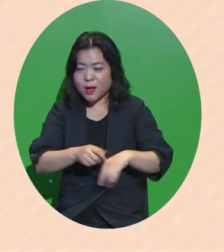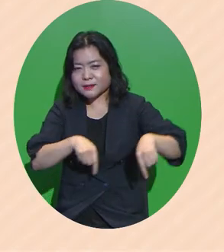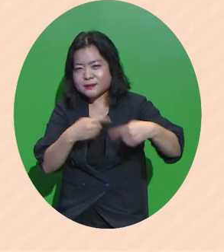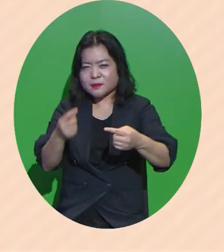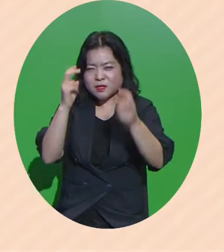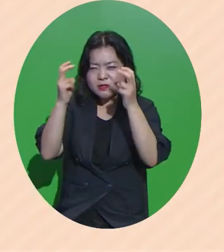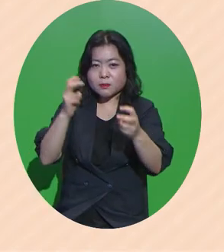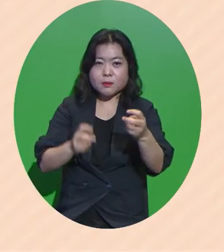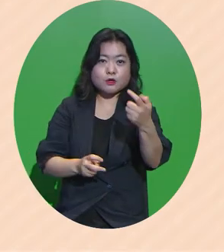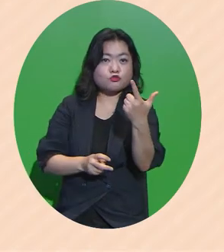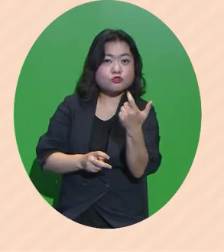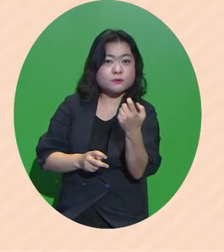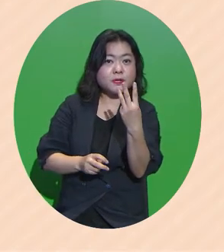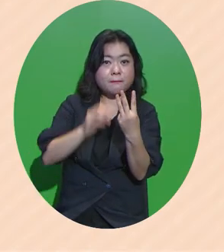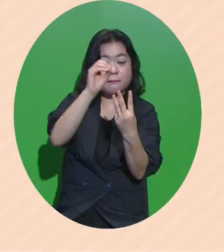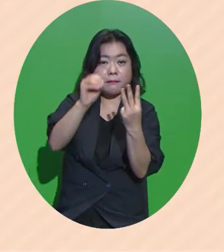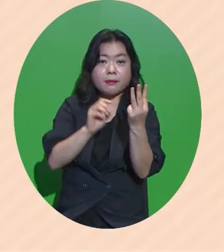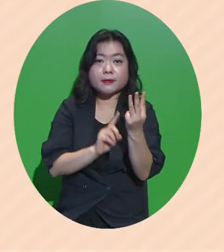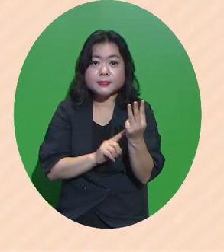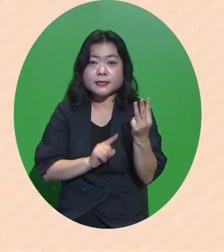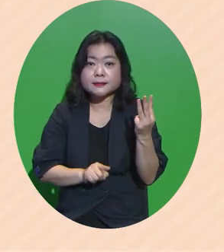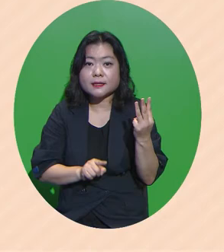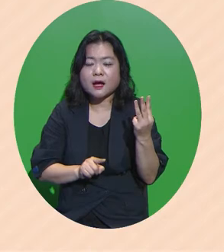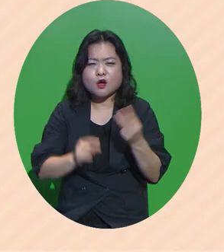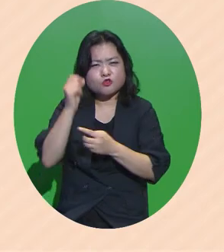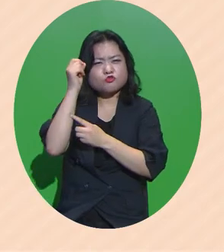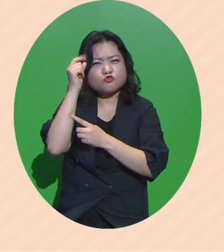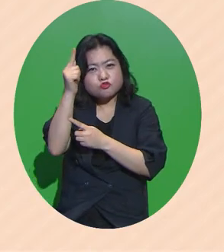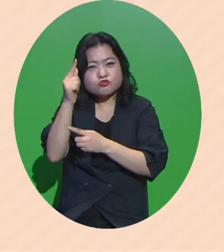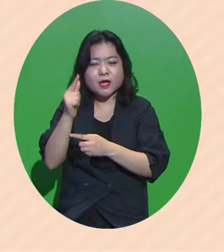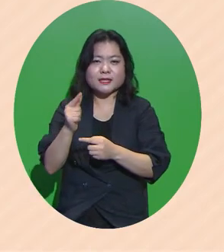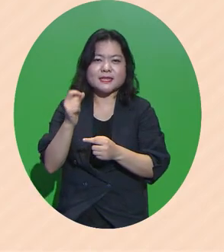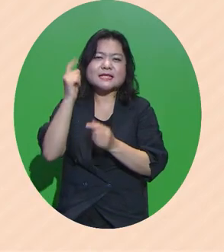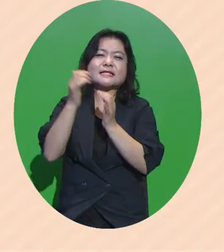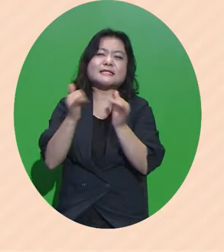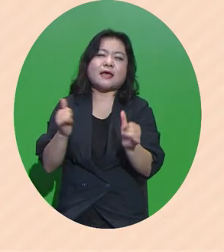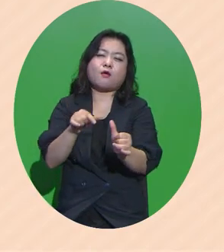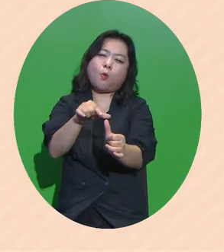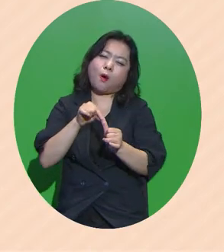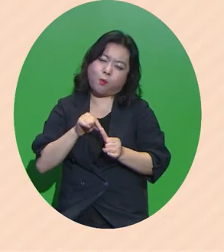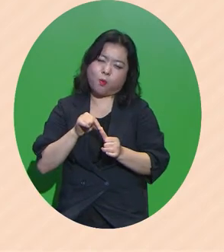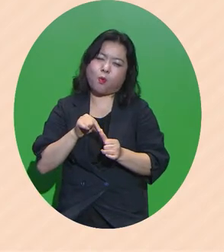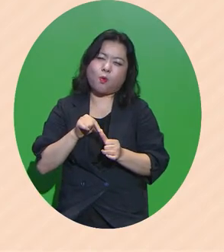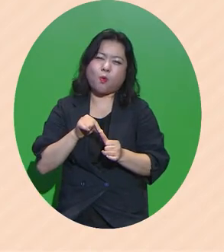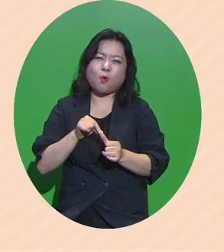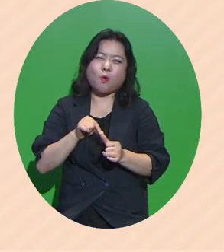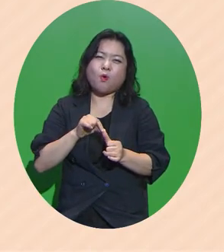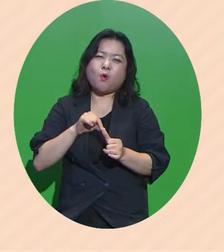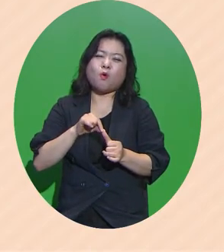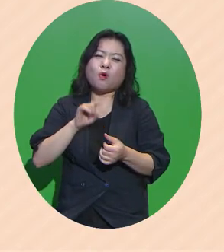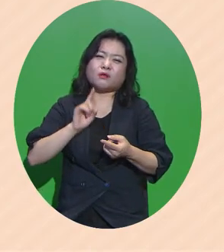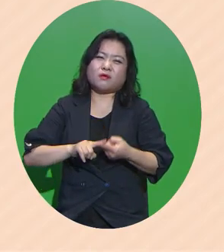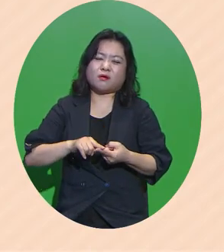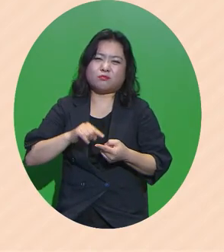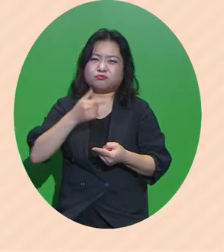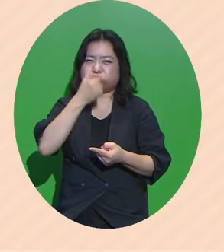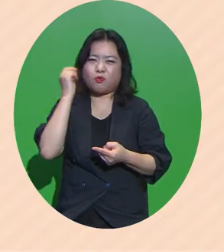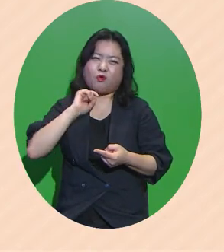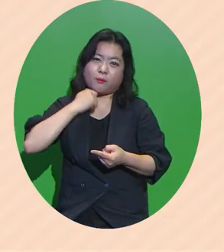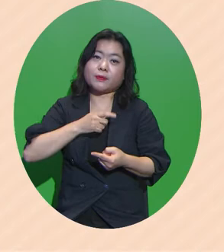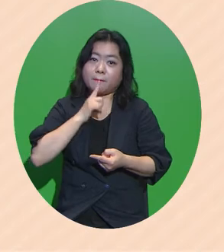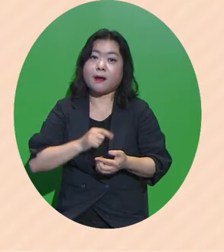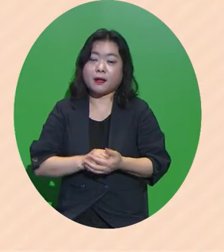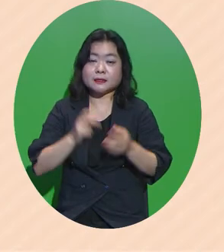기업의 63%가 우수한 인재를 확보하는 데 어려움이 있다고 응답했습니다 이